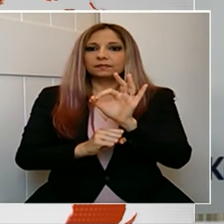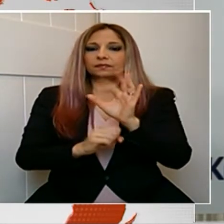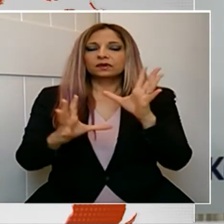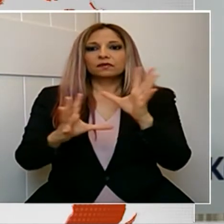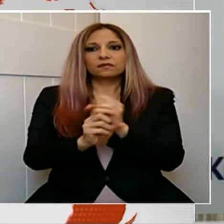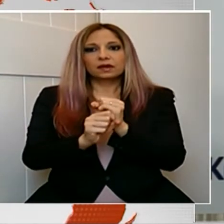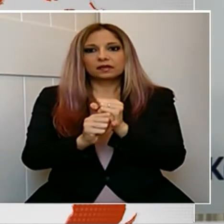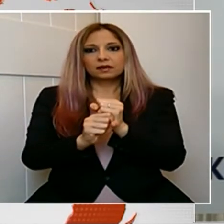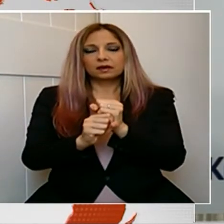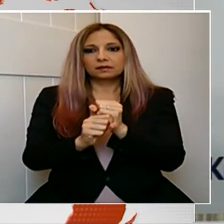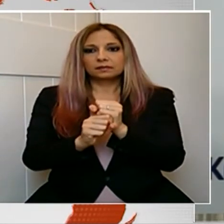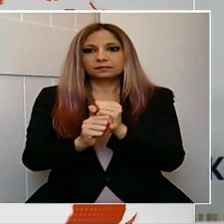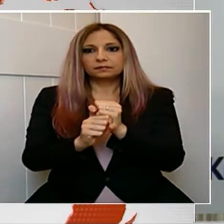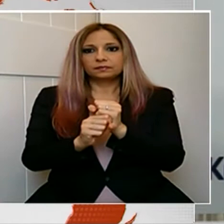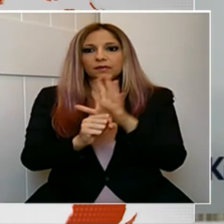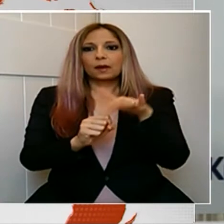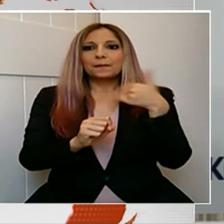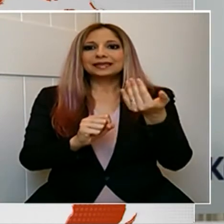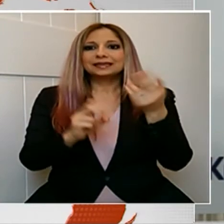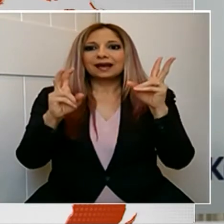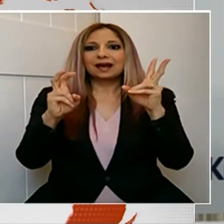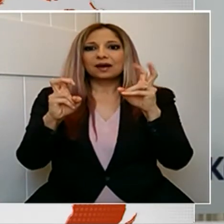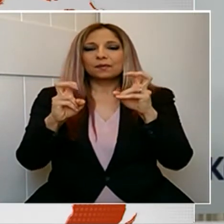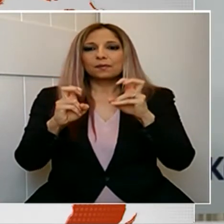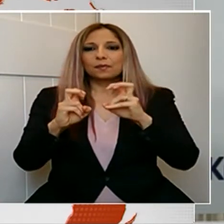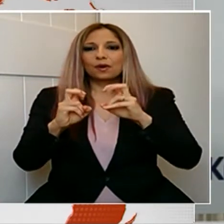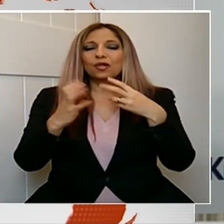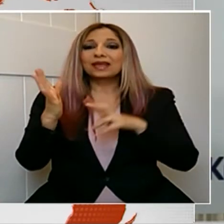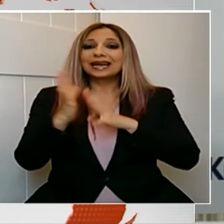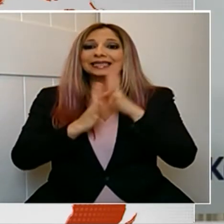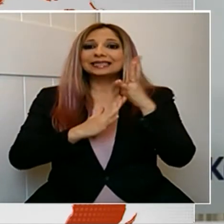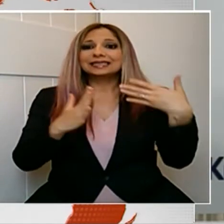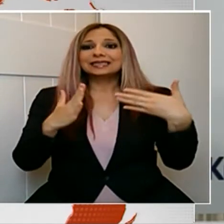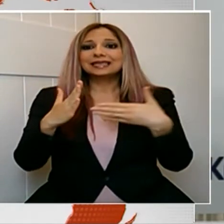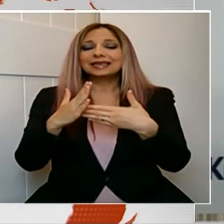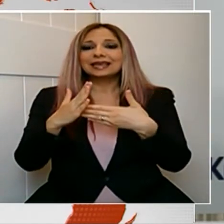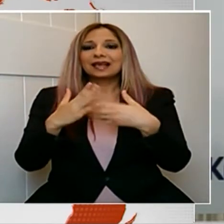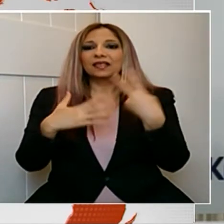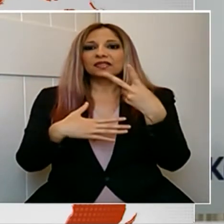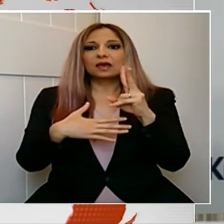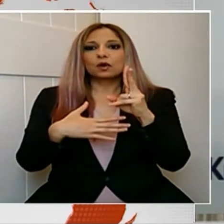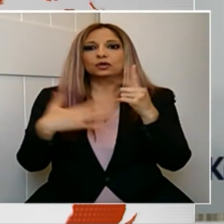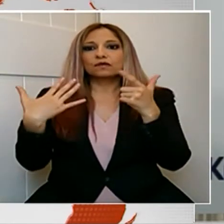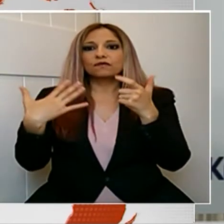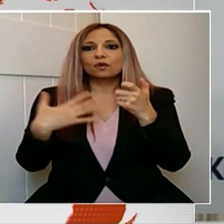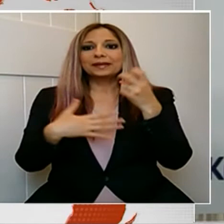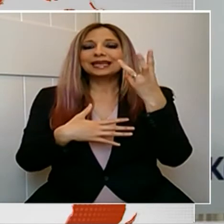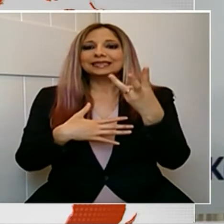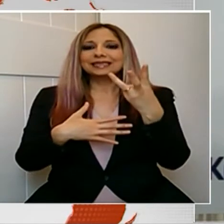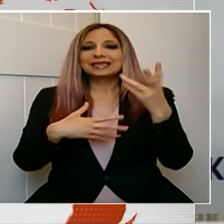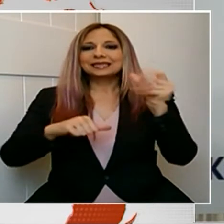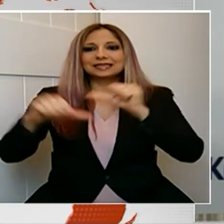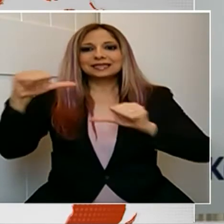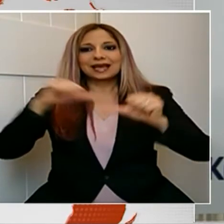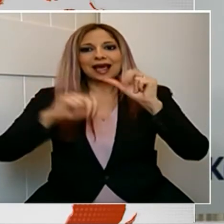μετά από διεκπαιρέωσης συνολικά 14.273 εργαστριακών αναλύσεων